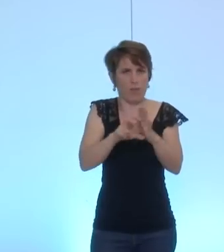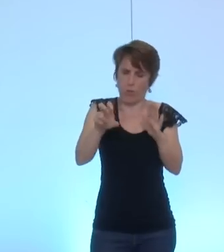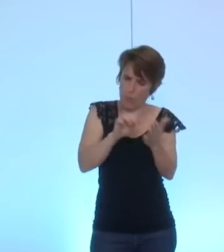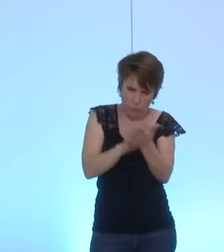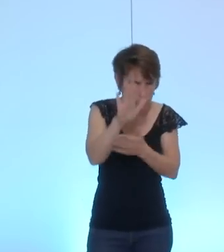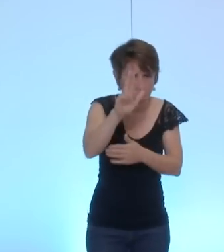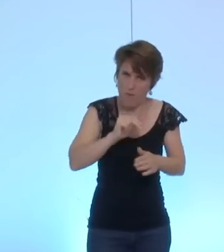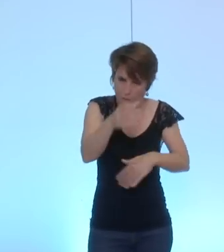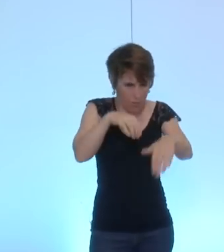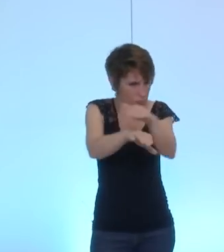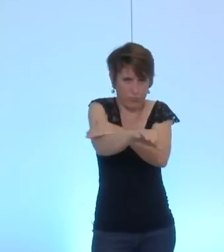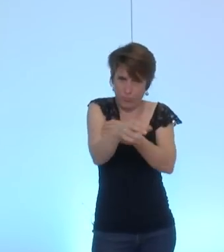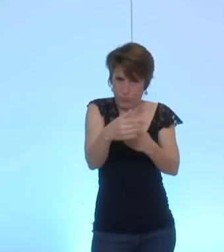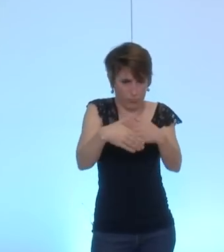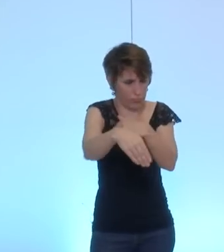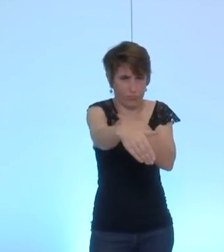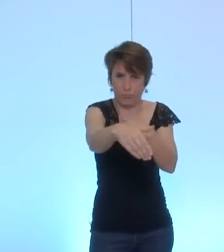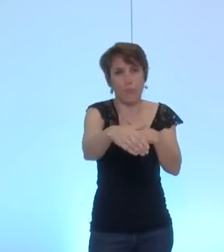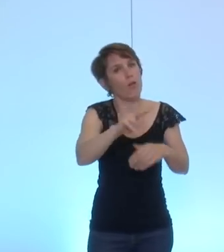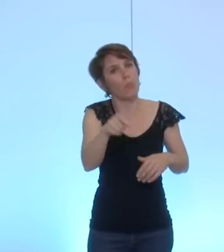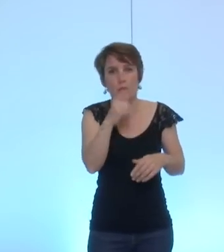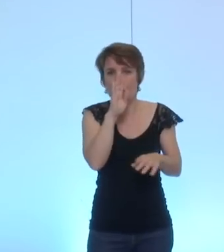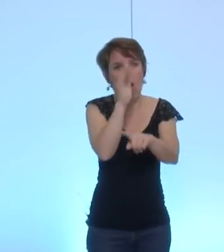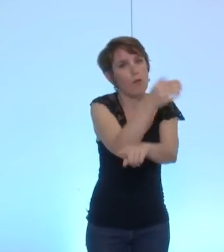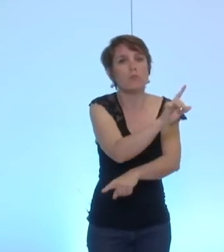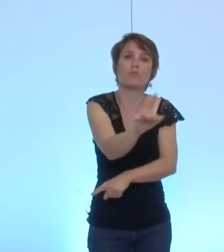et qui seront, bien entendu, honorés.